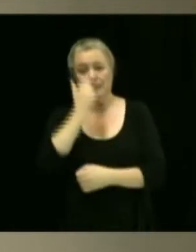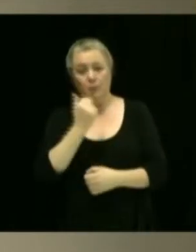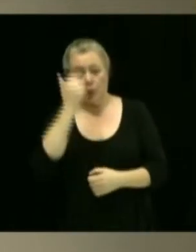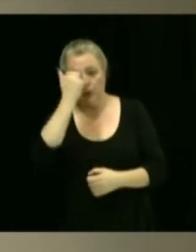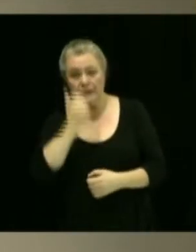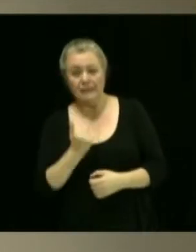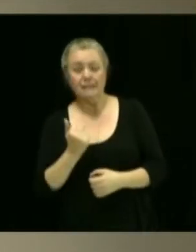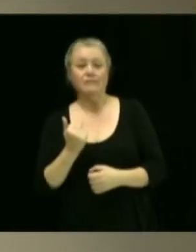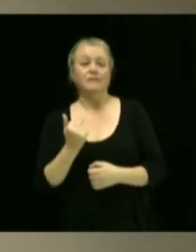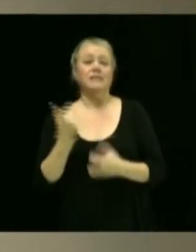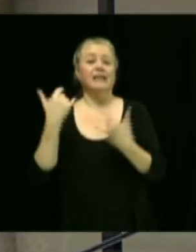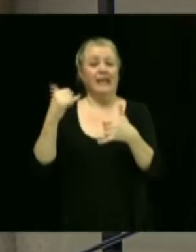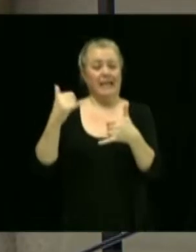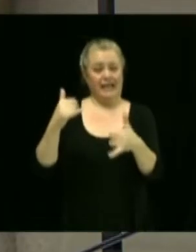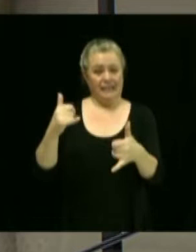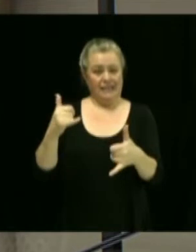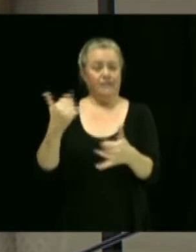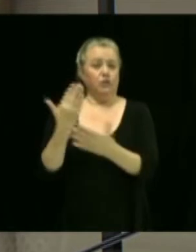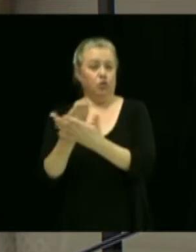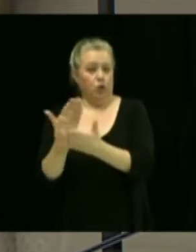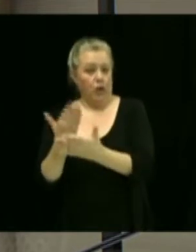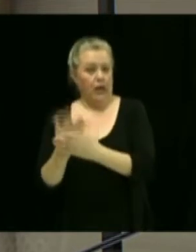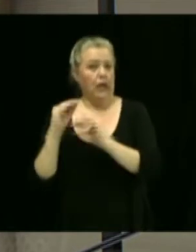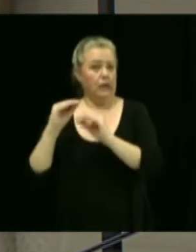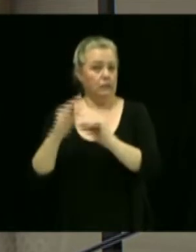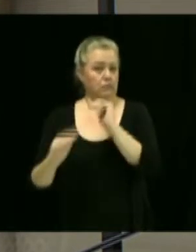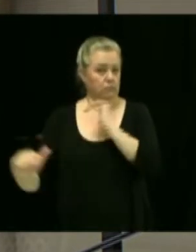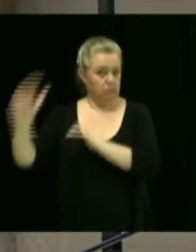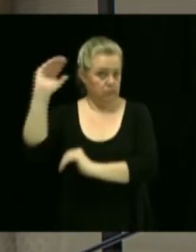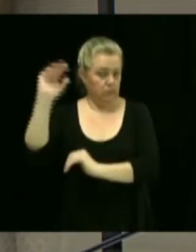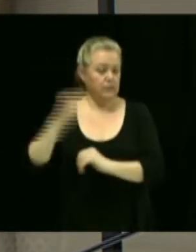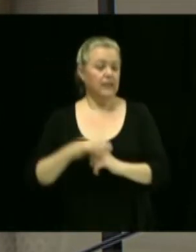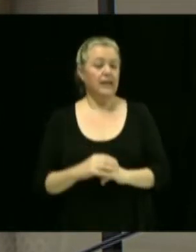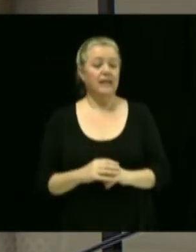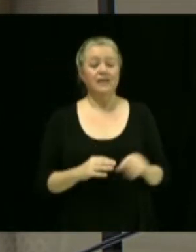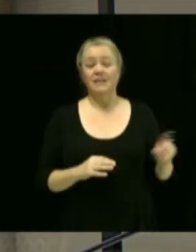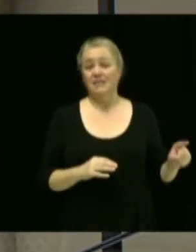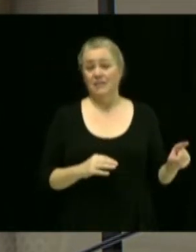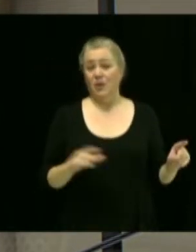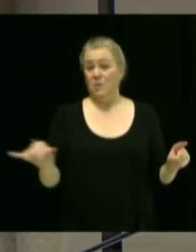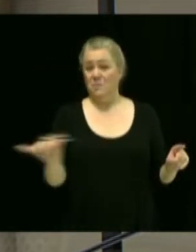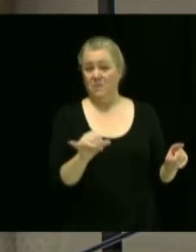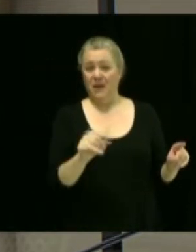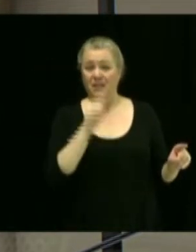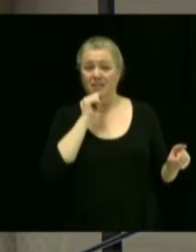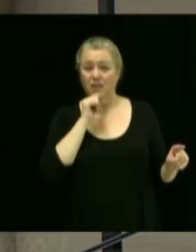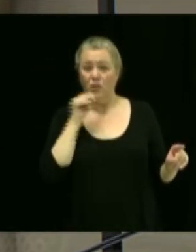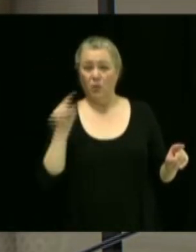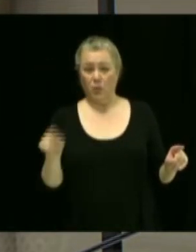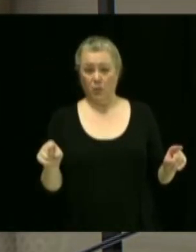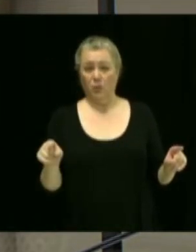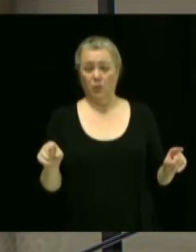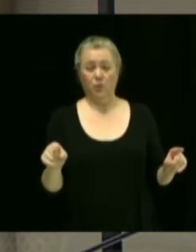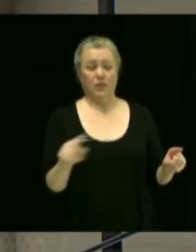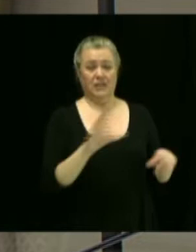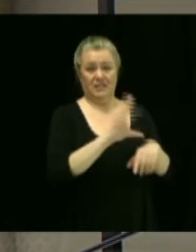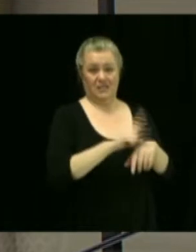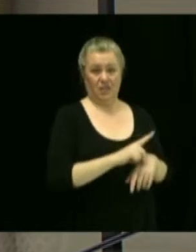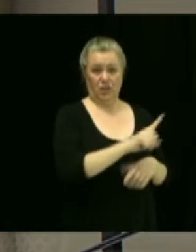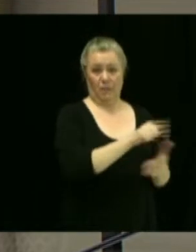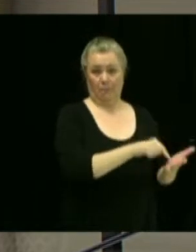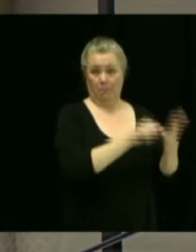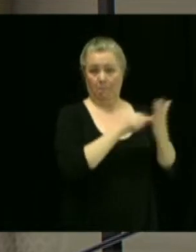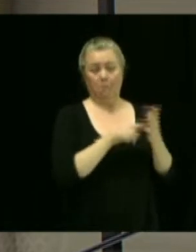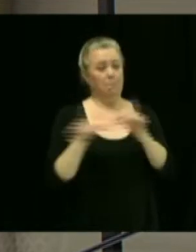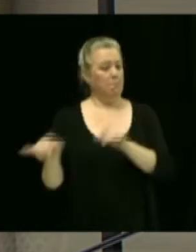d'enseignement supérieur. Alors, c'est au même niveau, M. le maire, de la présentation que le Cégep a fait à la municipalité, toujours dans le cadre du